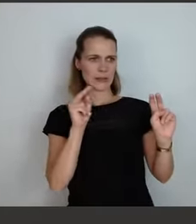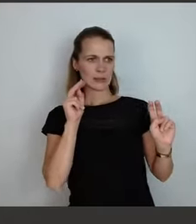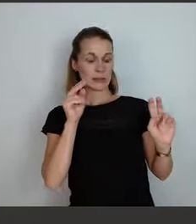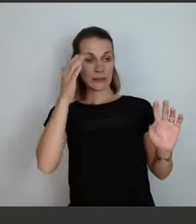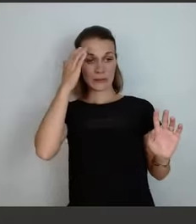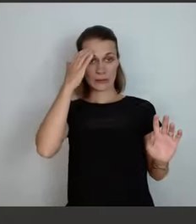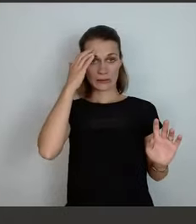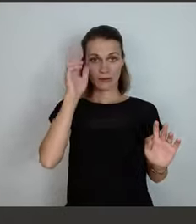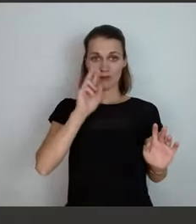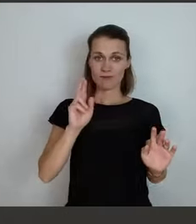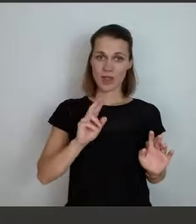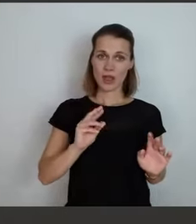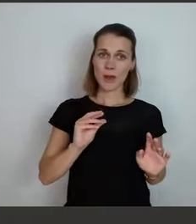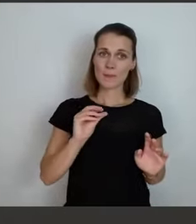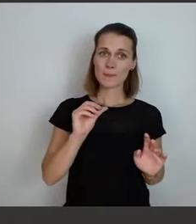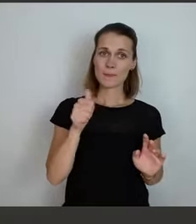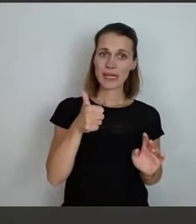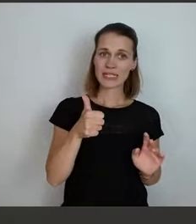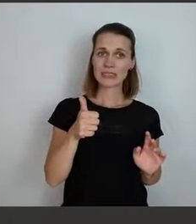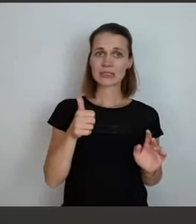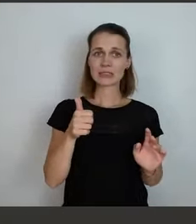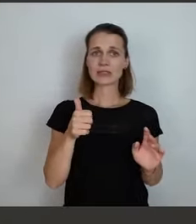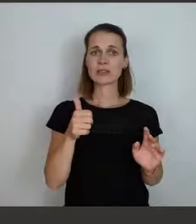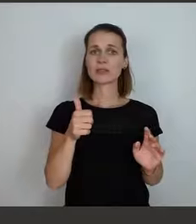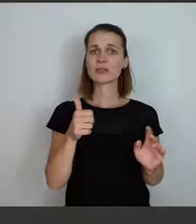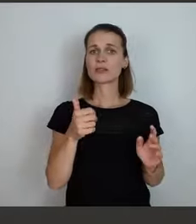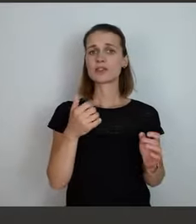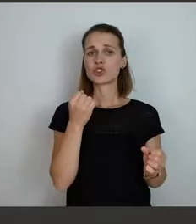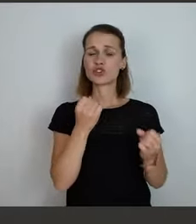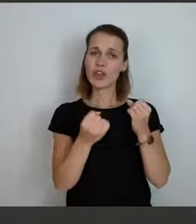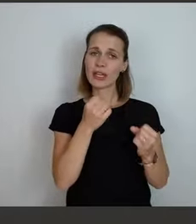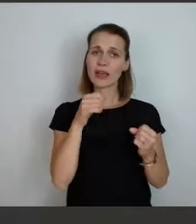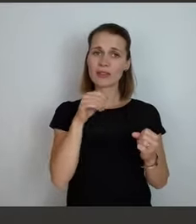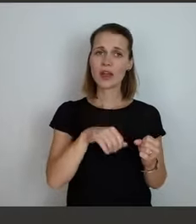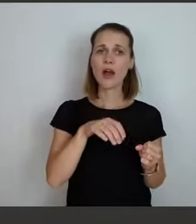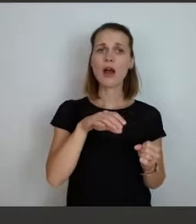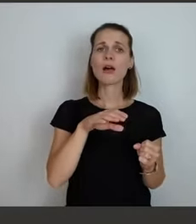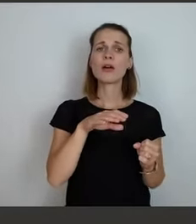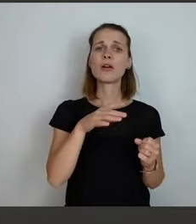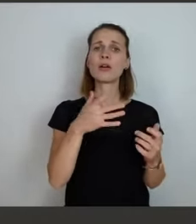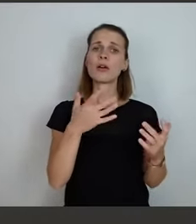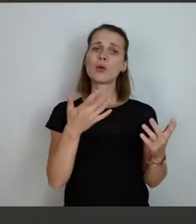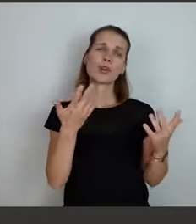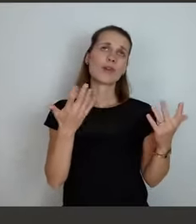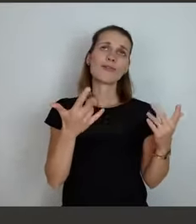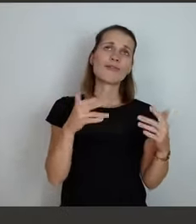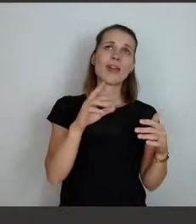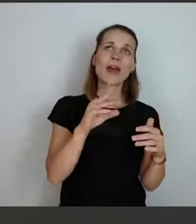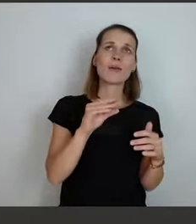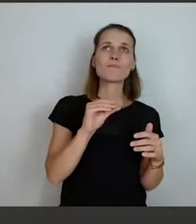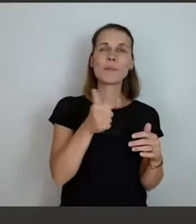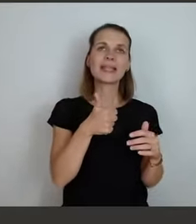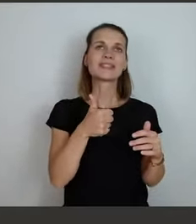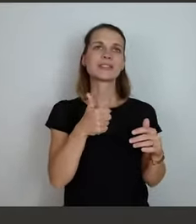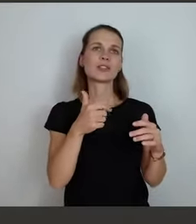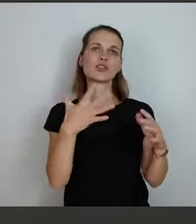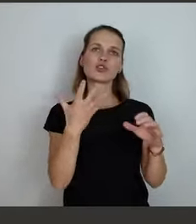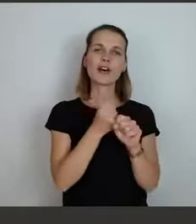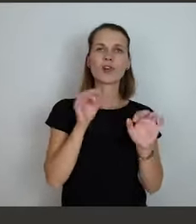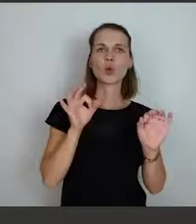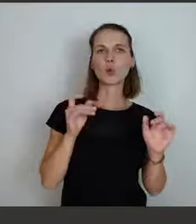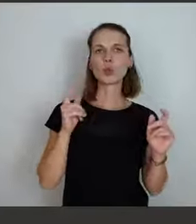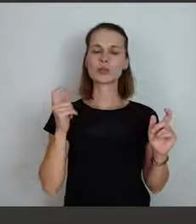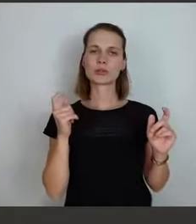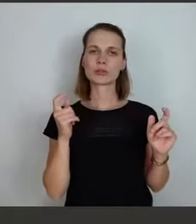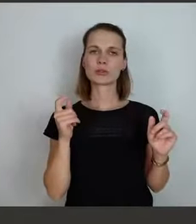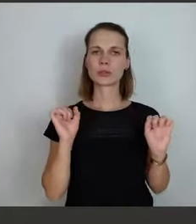meisten Bella figura macht, Bodo Ramelow sein, so wie ich den einschätze, weil das ist auch ein guter Darsteller, aber